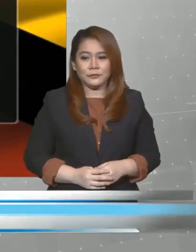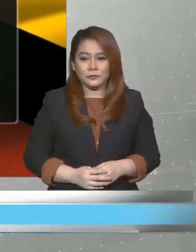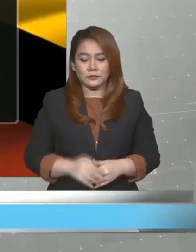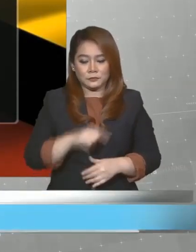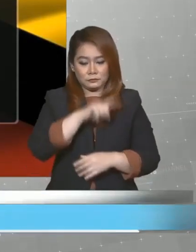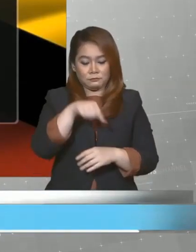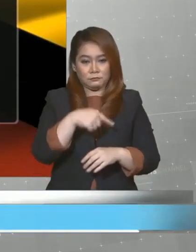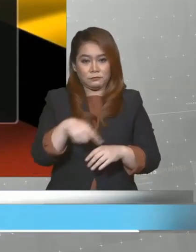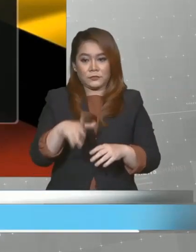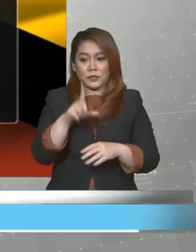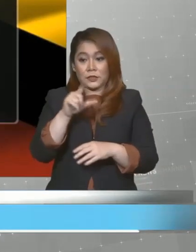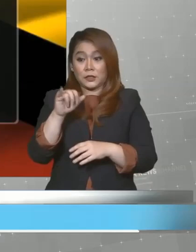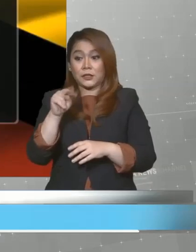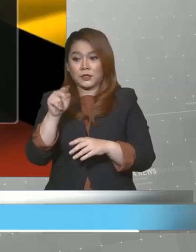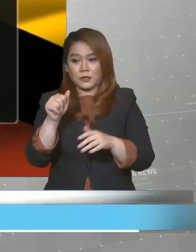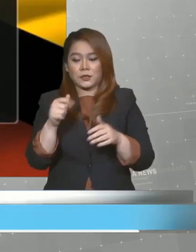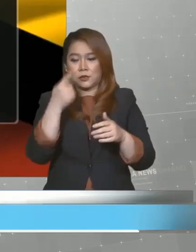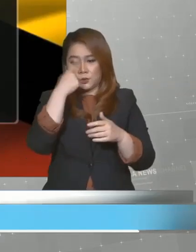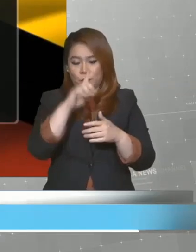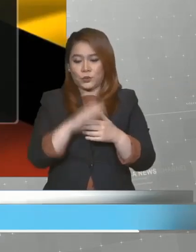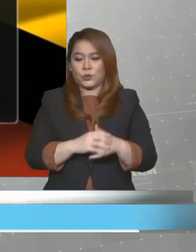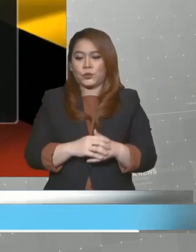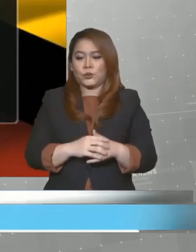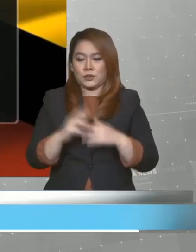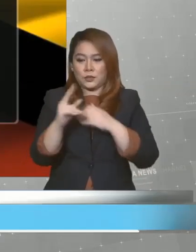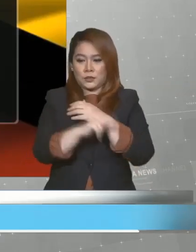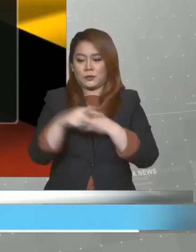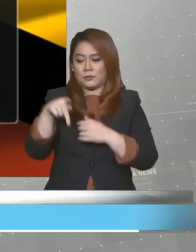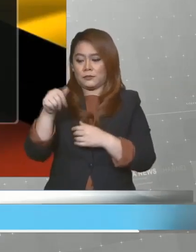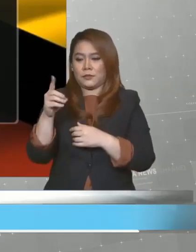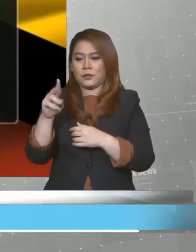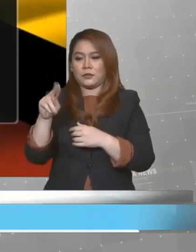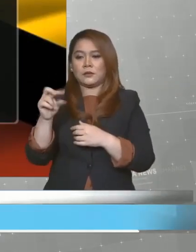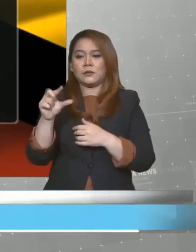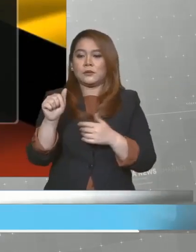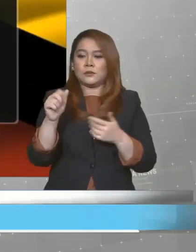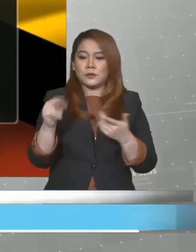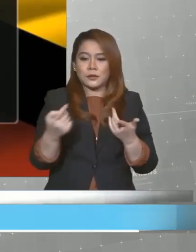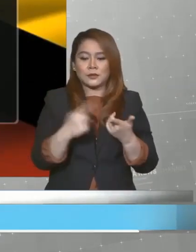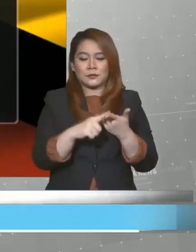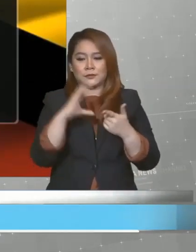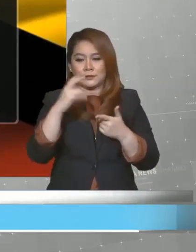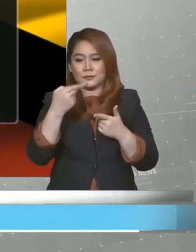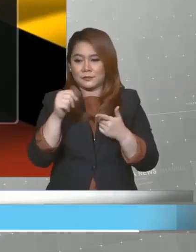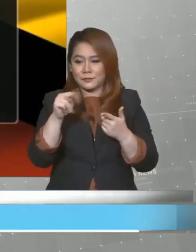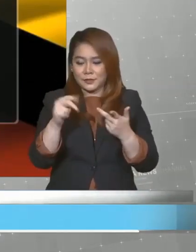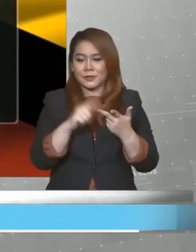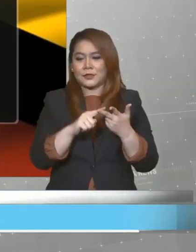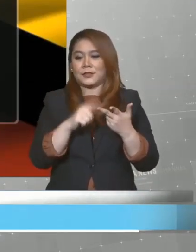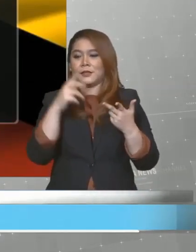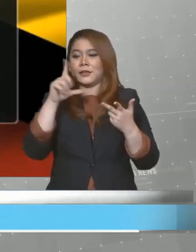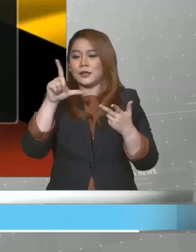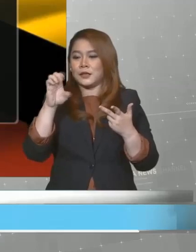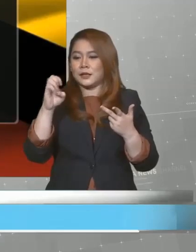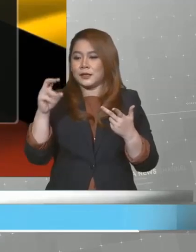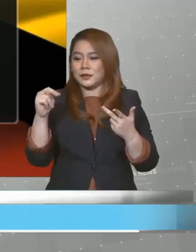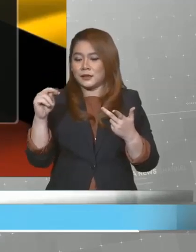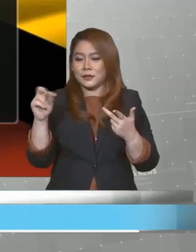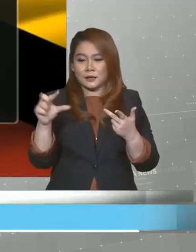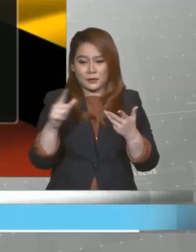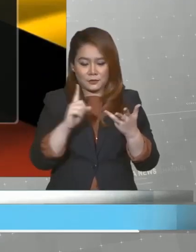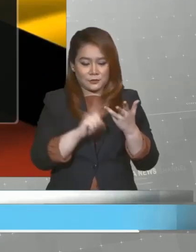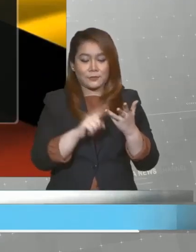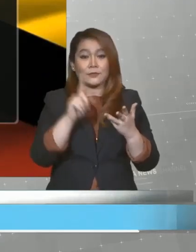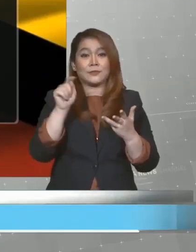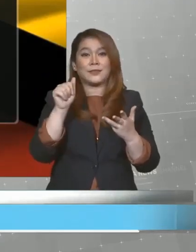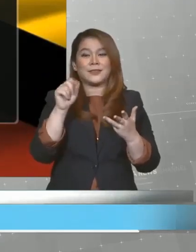Mereka adalah Lina Su untuk kerusi Dewan Undangan Negeri Dun Padungan, Chan Chihiong, Pending, Leong Xiaotong, Batu Lintang,